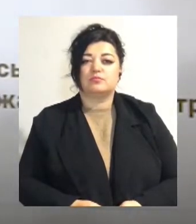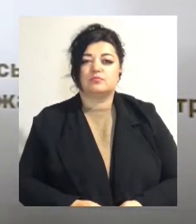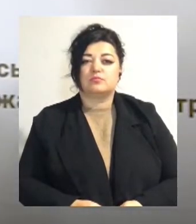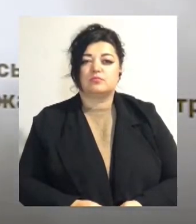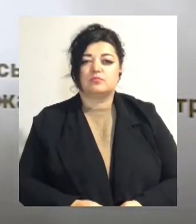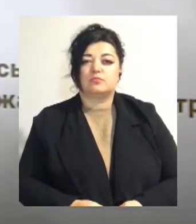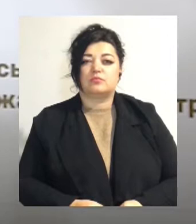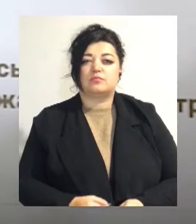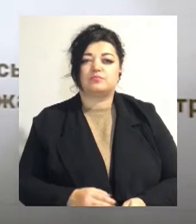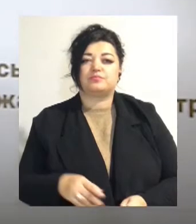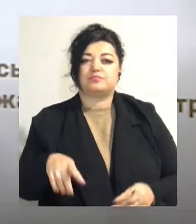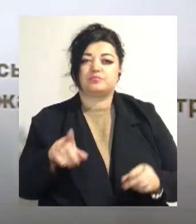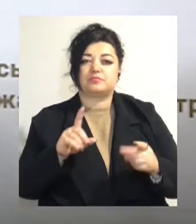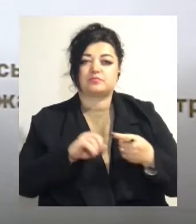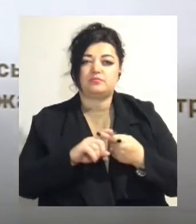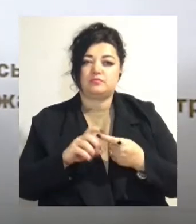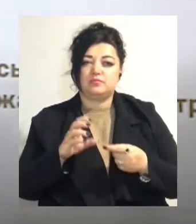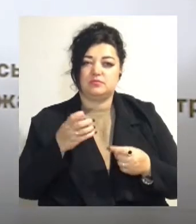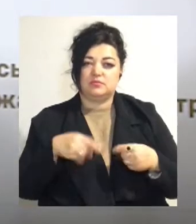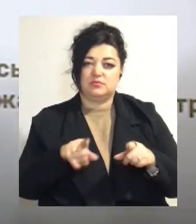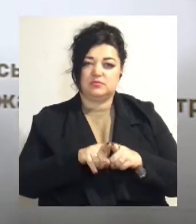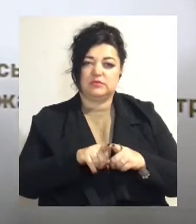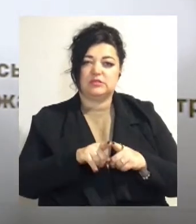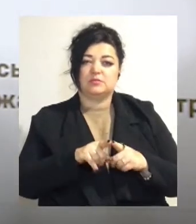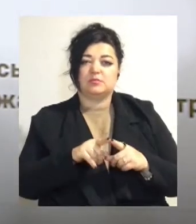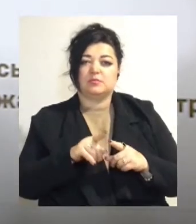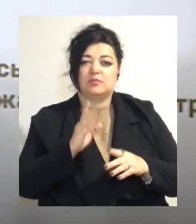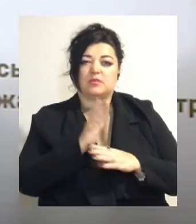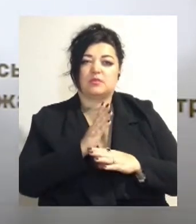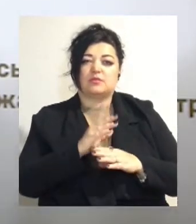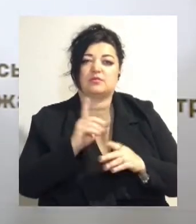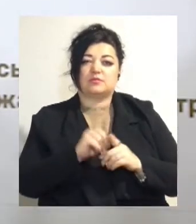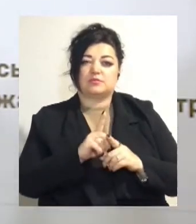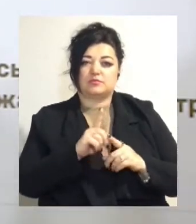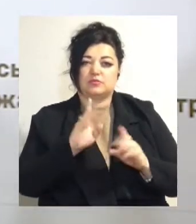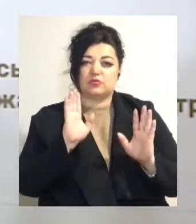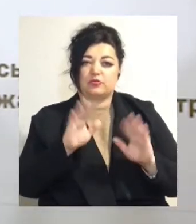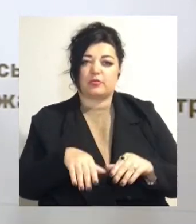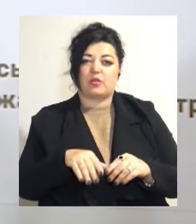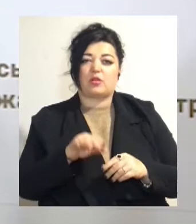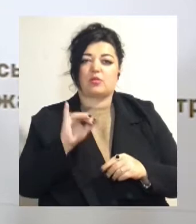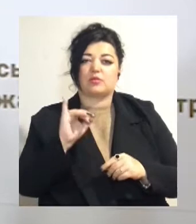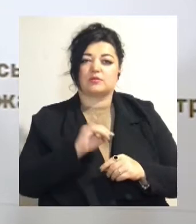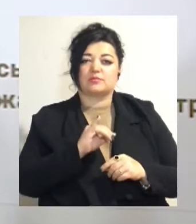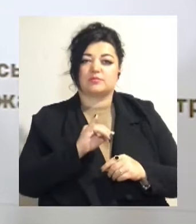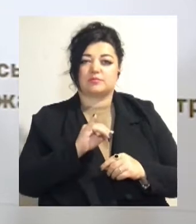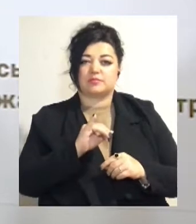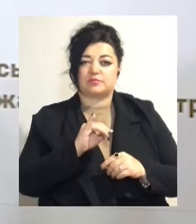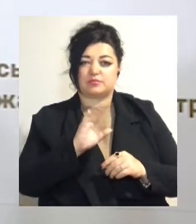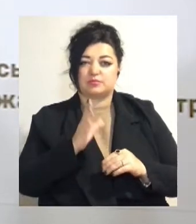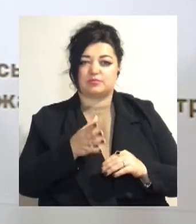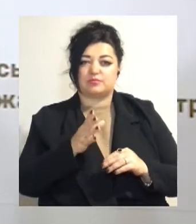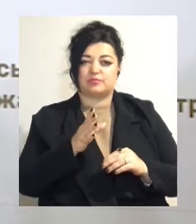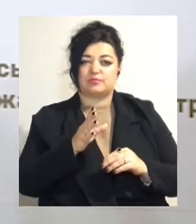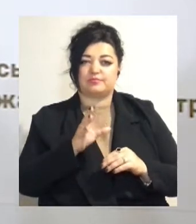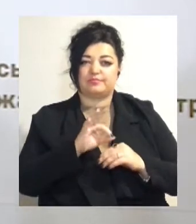тополю пав діаметром 1 метр квадратний, там була прибудова, і вона, все прибудова обрушилась. Наші